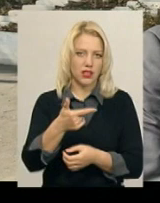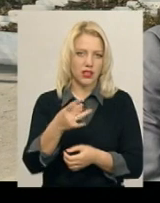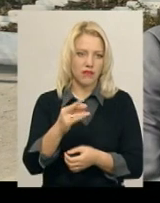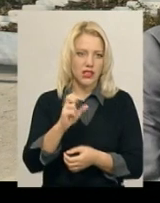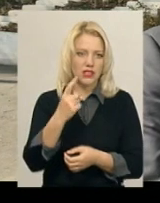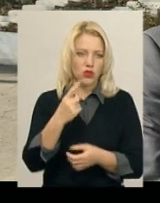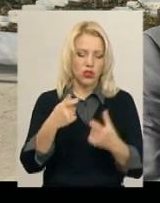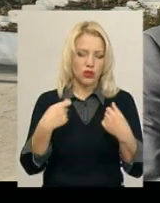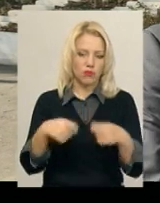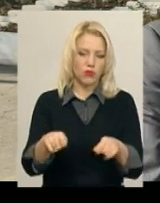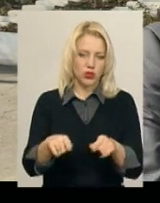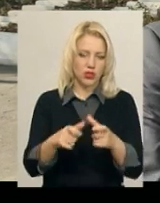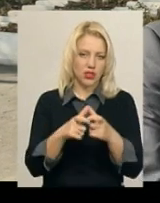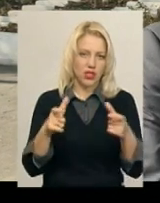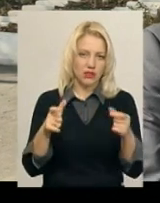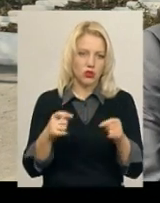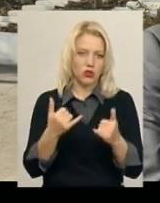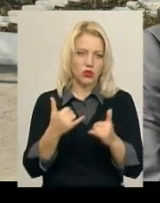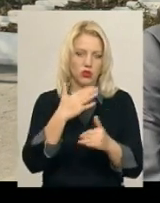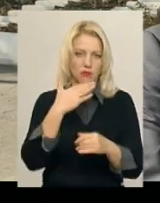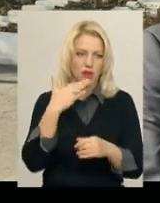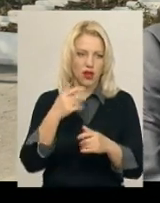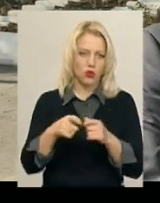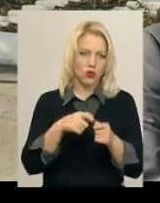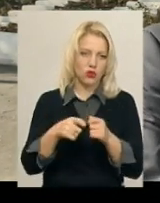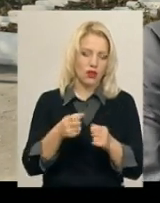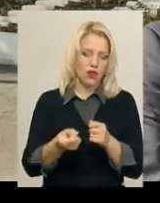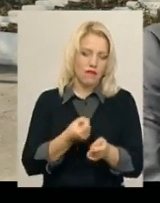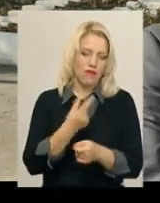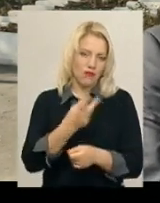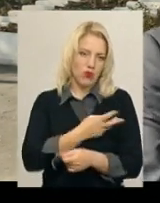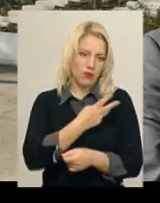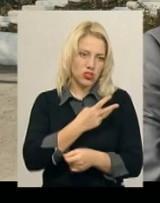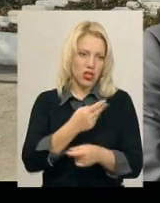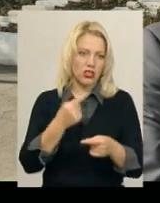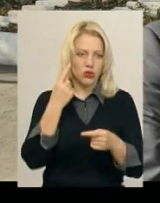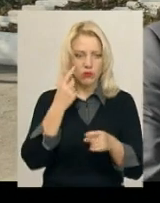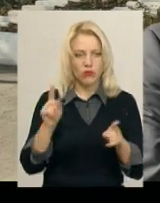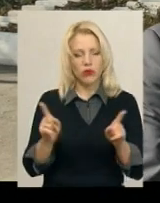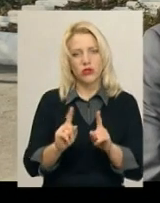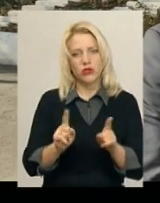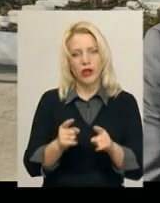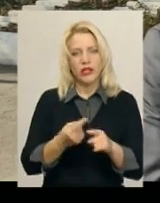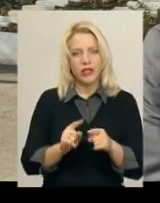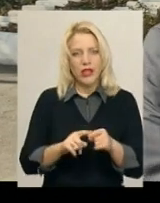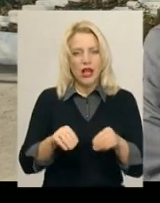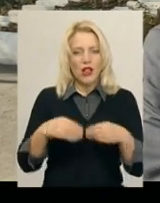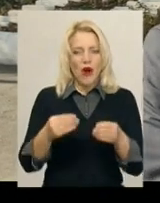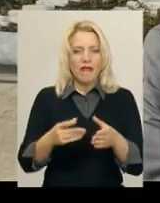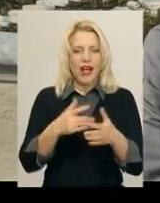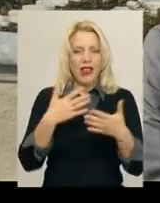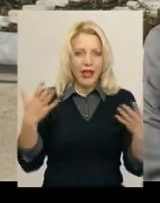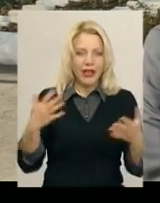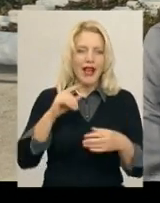один проданий квиточок. Сьогодні багато кондукторів виявило бажання, і я думаю, що це дало великий